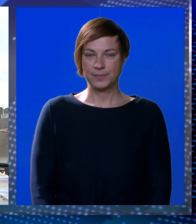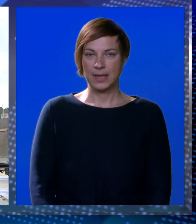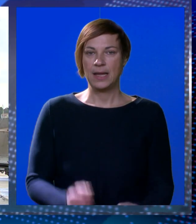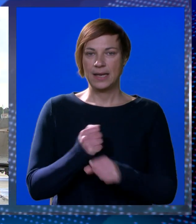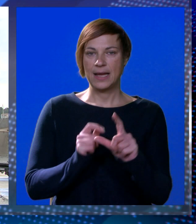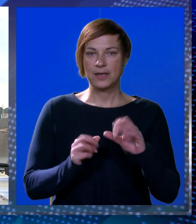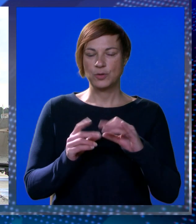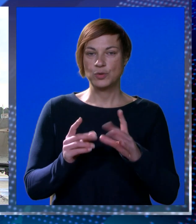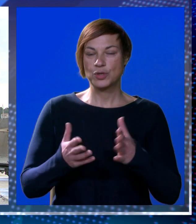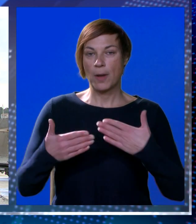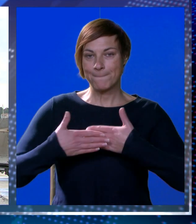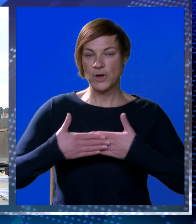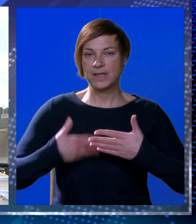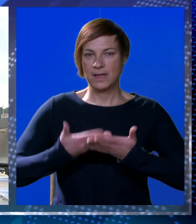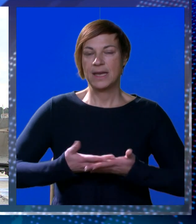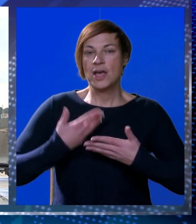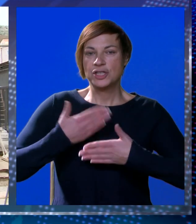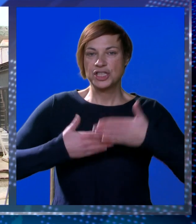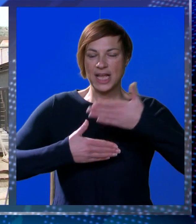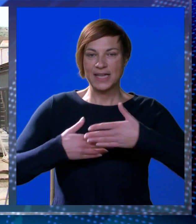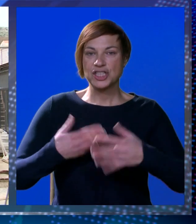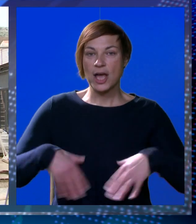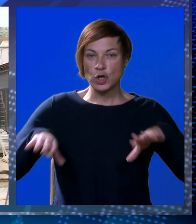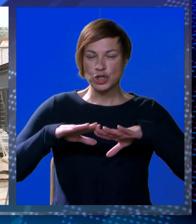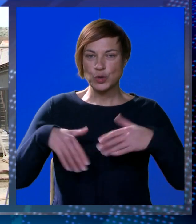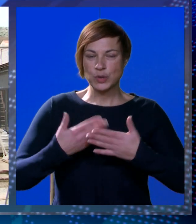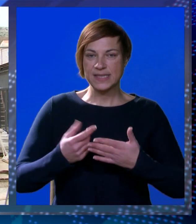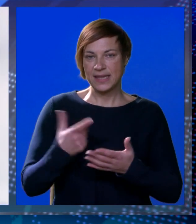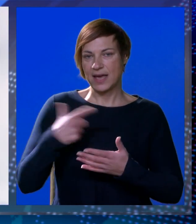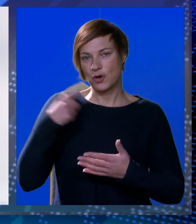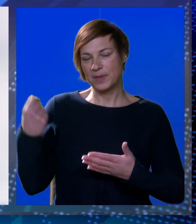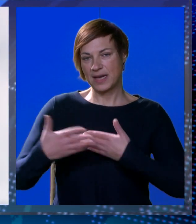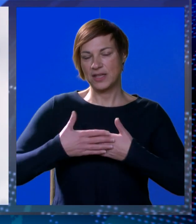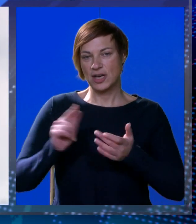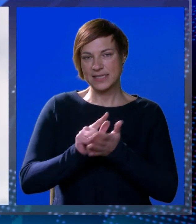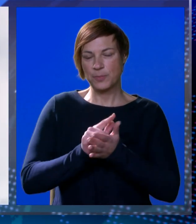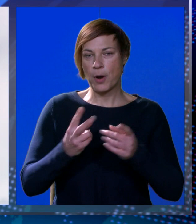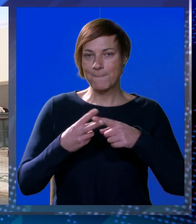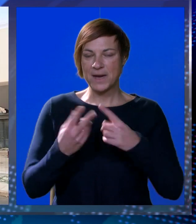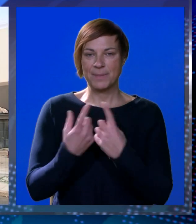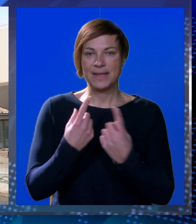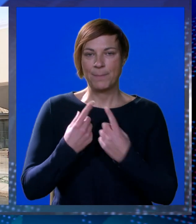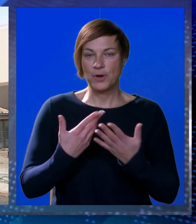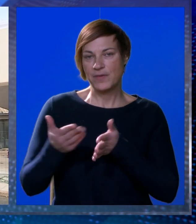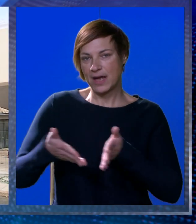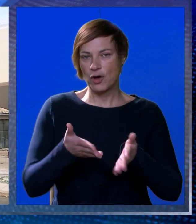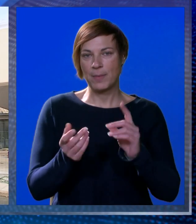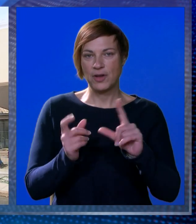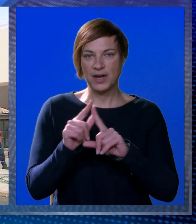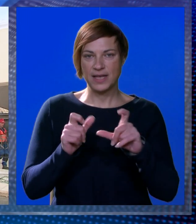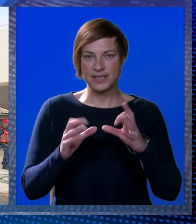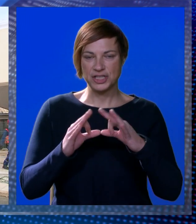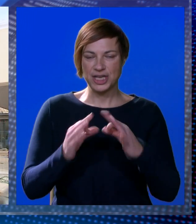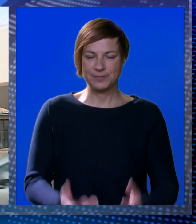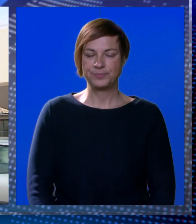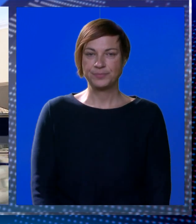Na Gruškoj placi montiran dio nosive čelične konstrukcije. Tijekom dana dolezilo do povremenog prekida prometovanja ovalom